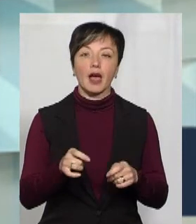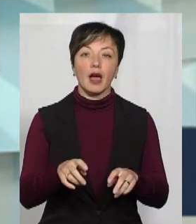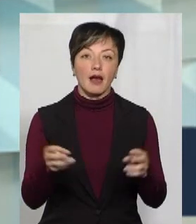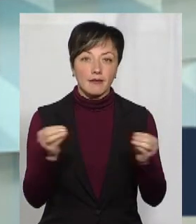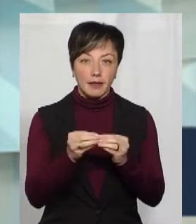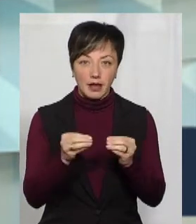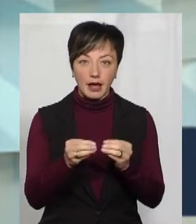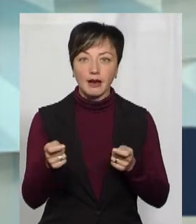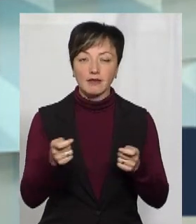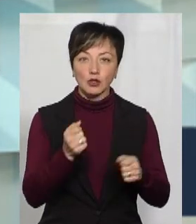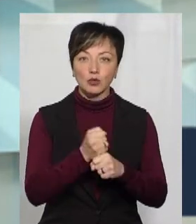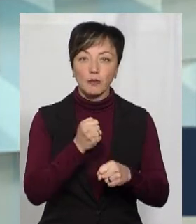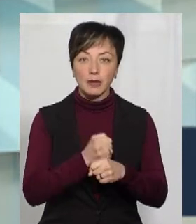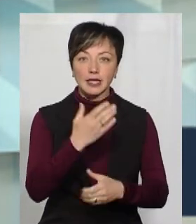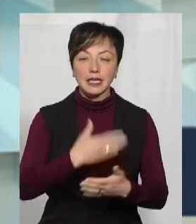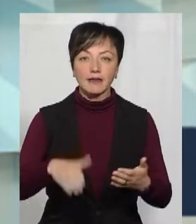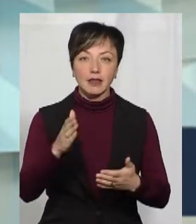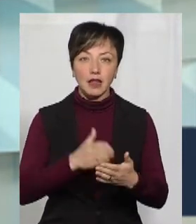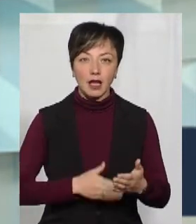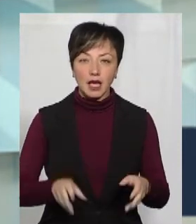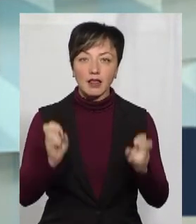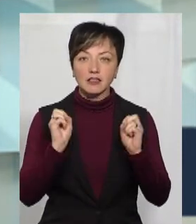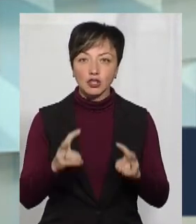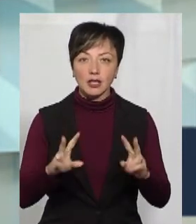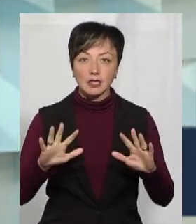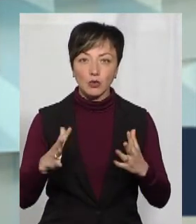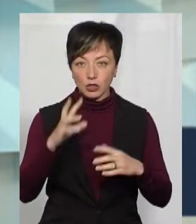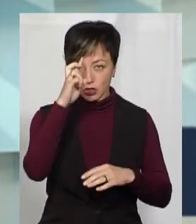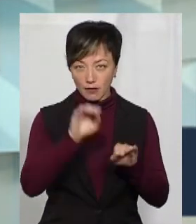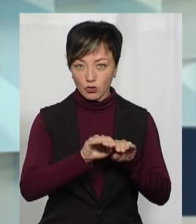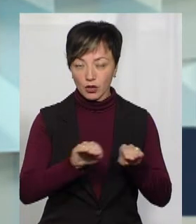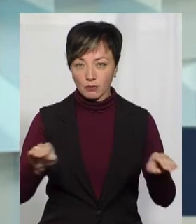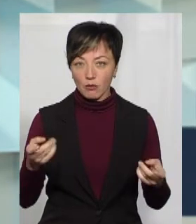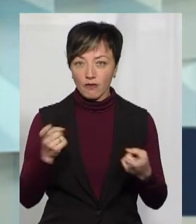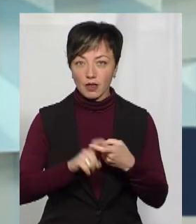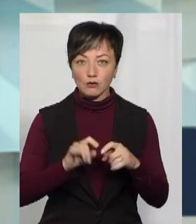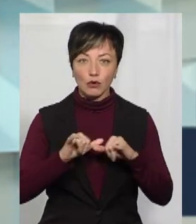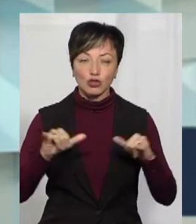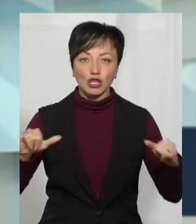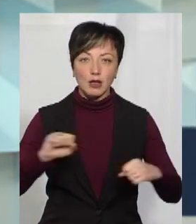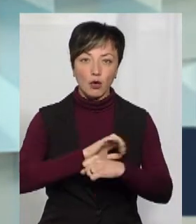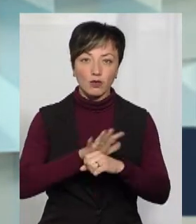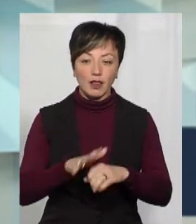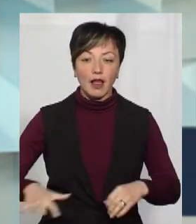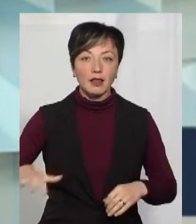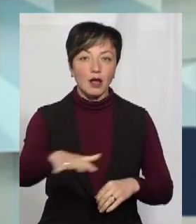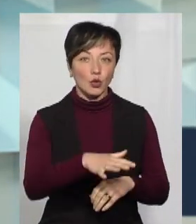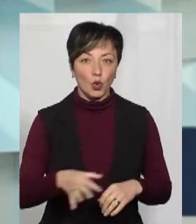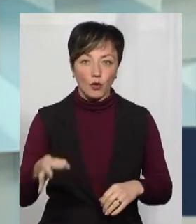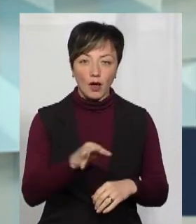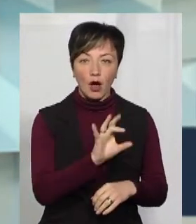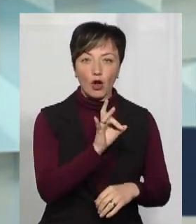керівник робіт з ліквідації надзвичайної ситуації державного рівня, пов'язаної з поширенням COVID-19 на території області.